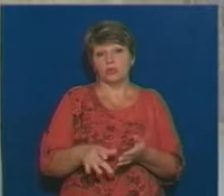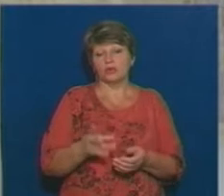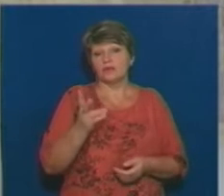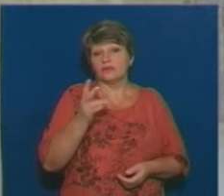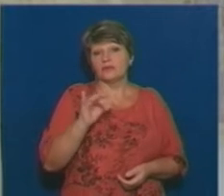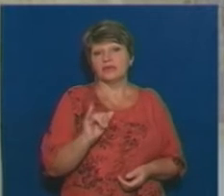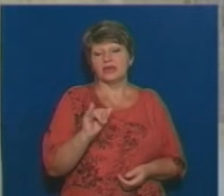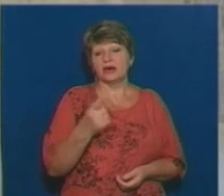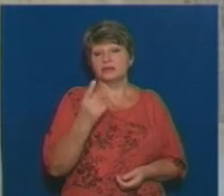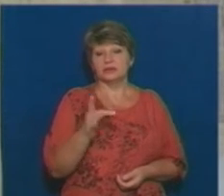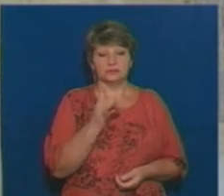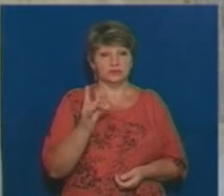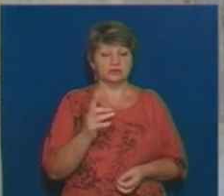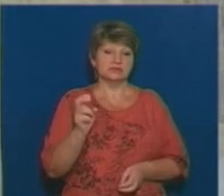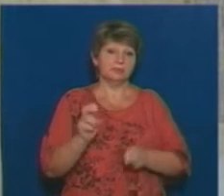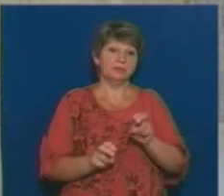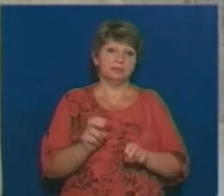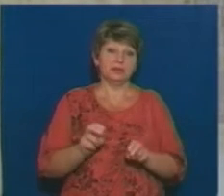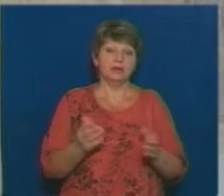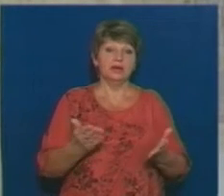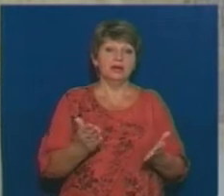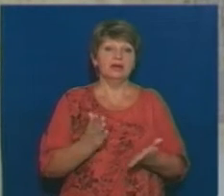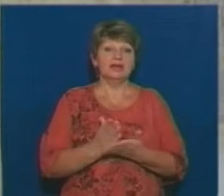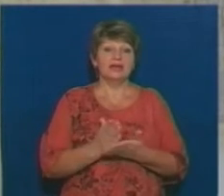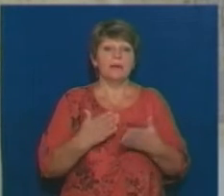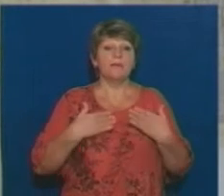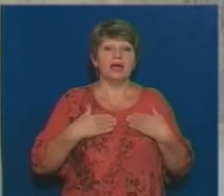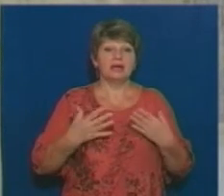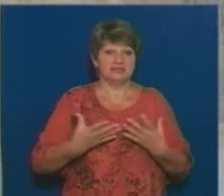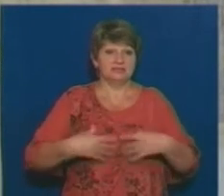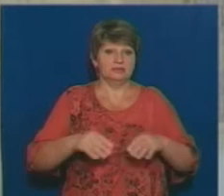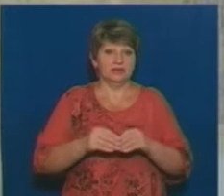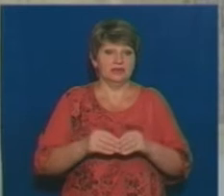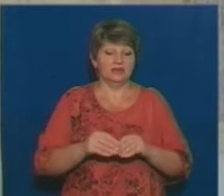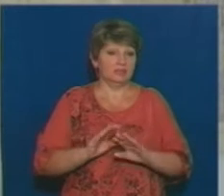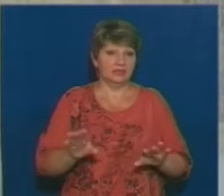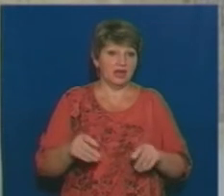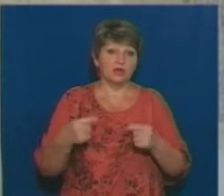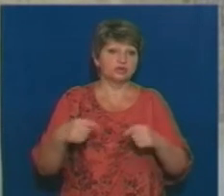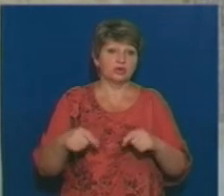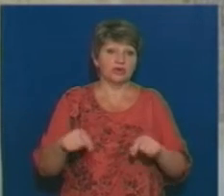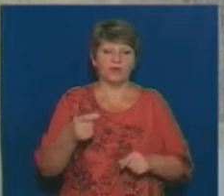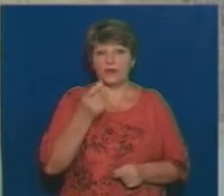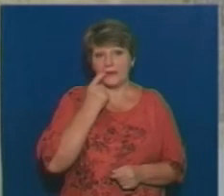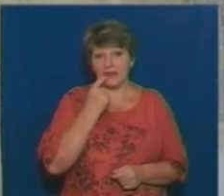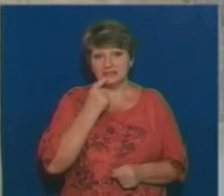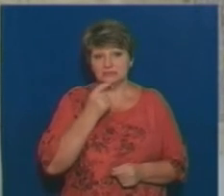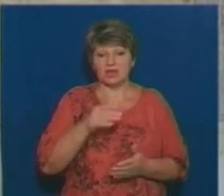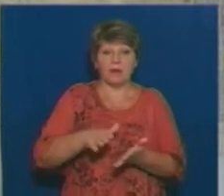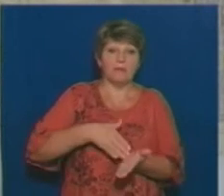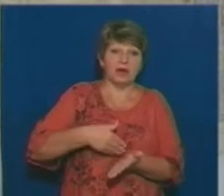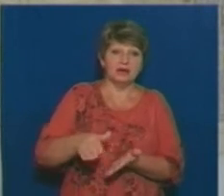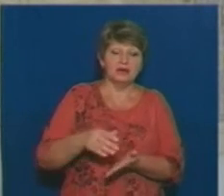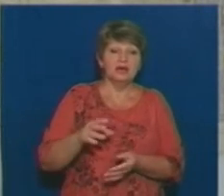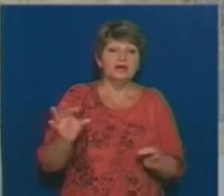підприємства, які належать моєю родиною, не торгували яйцями, не торгували маслом. Жодного